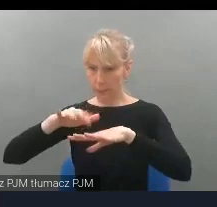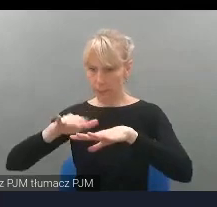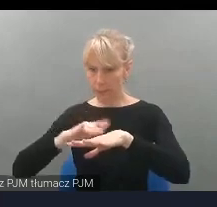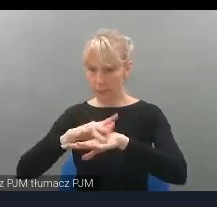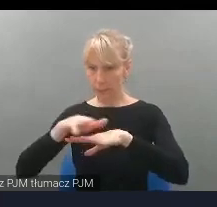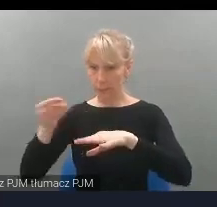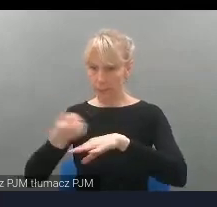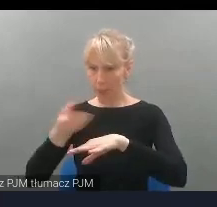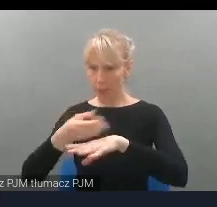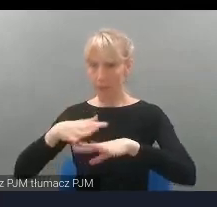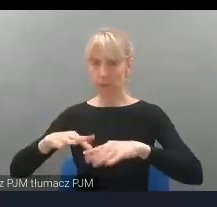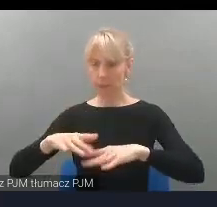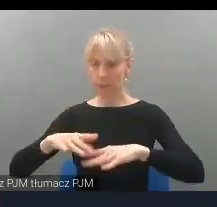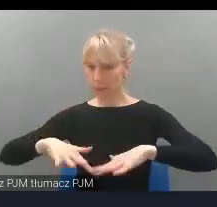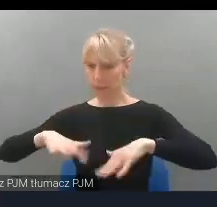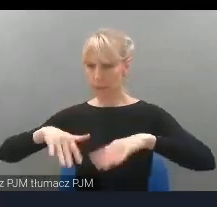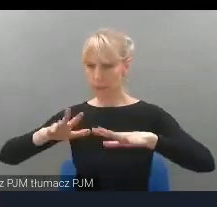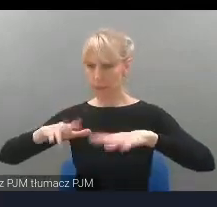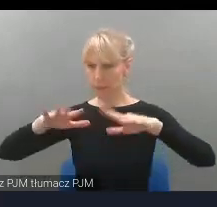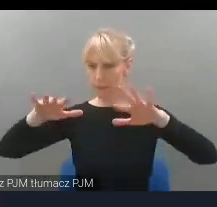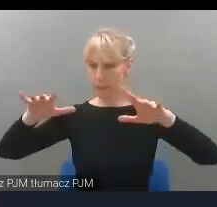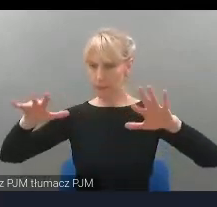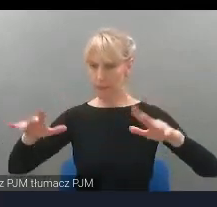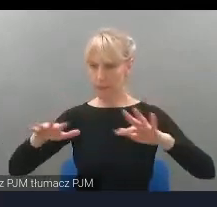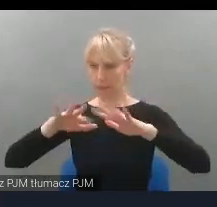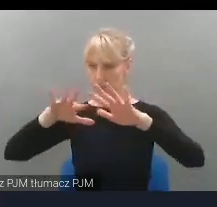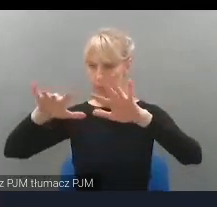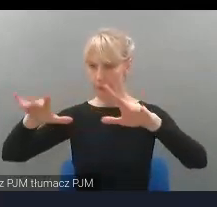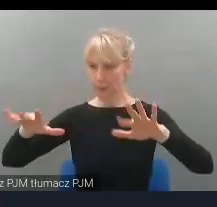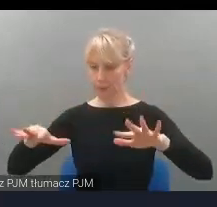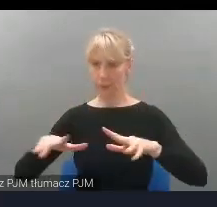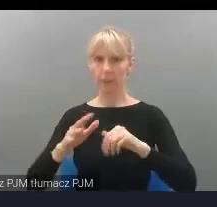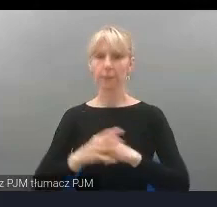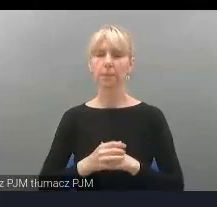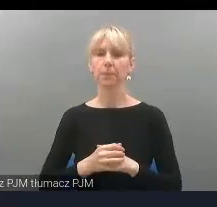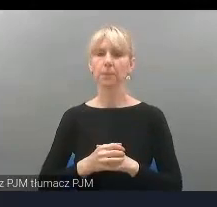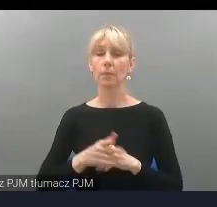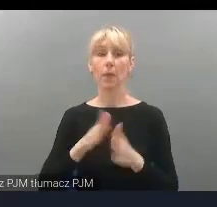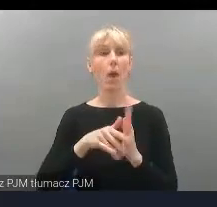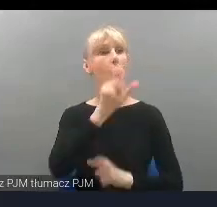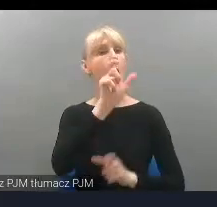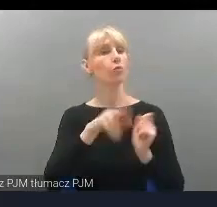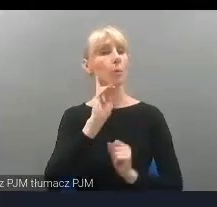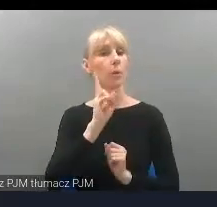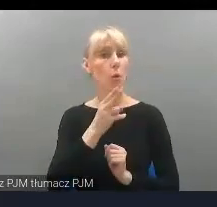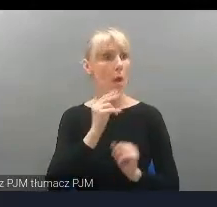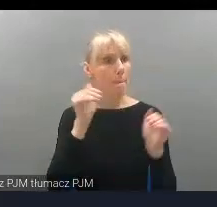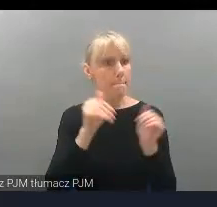Osoby niesłyszące mogą zobaczyć figury Chladniego, choć nie słyszą dźwięków powodujących drgania.